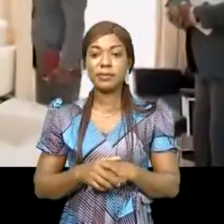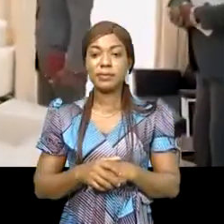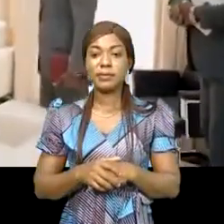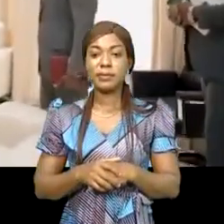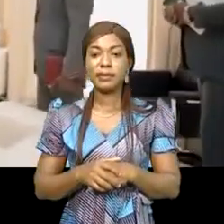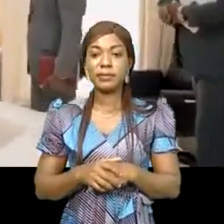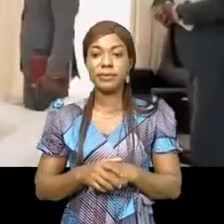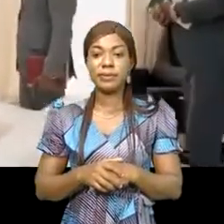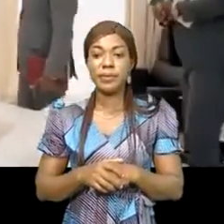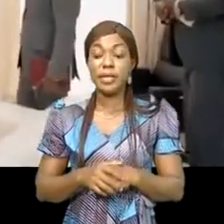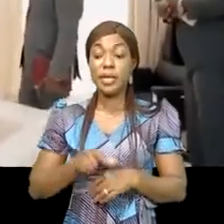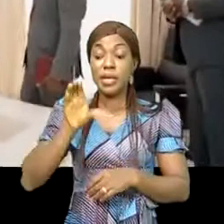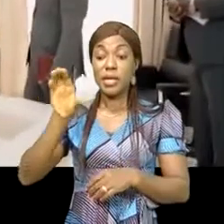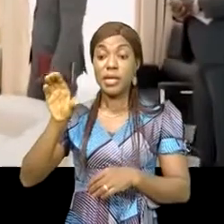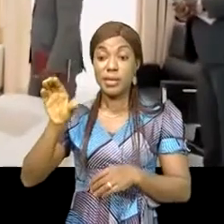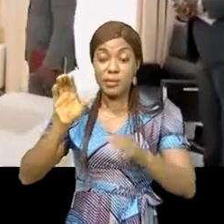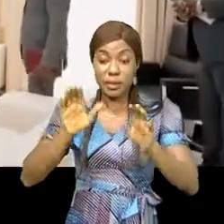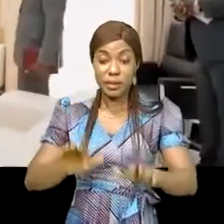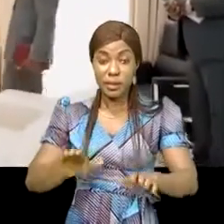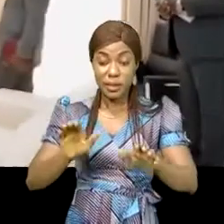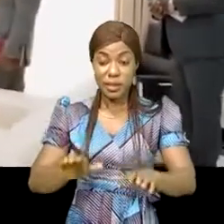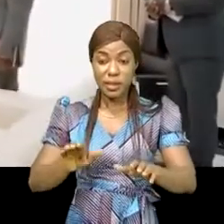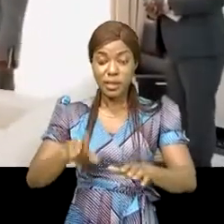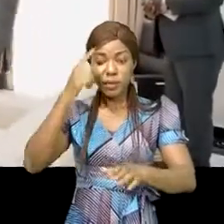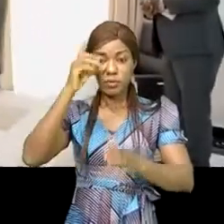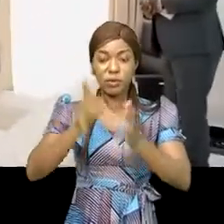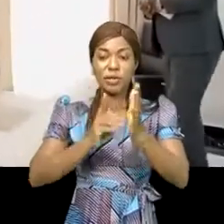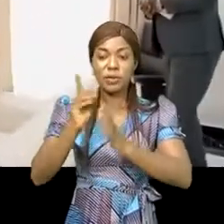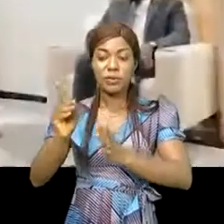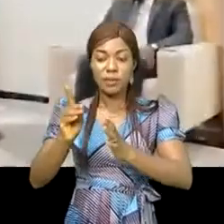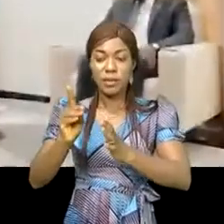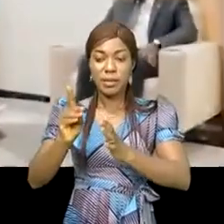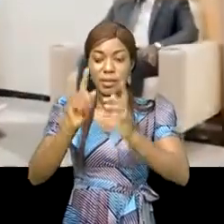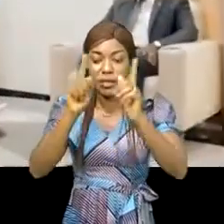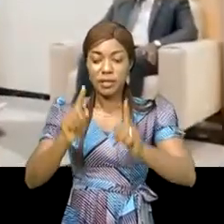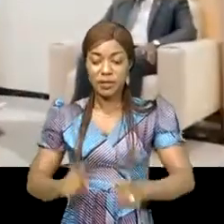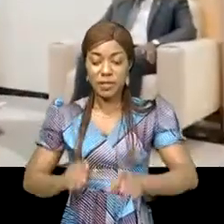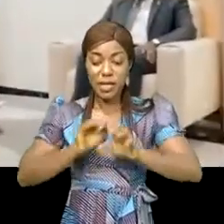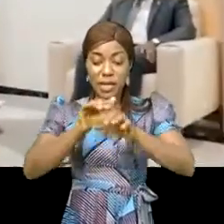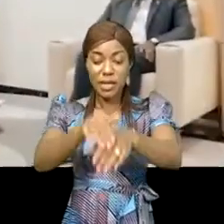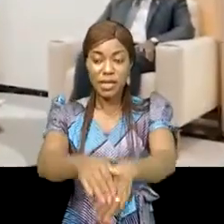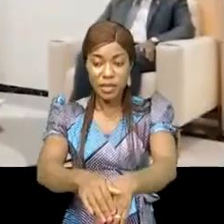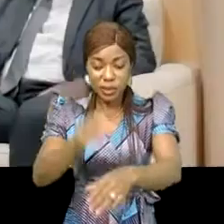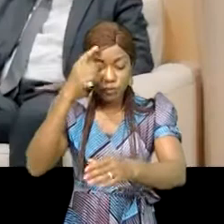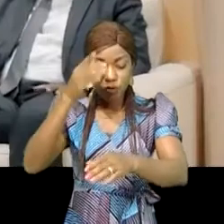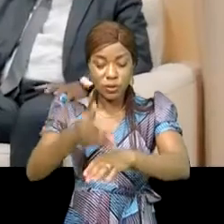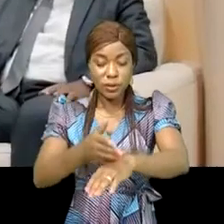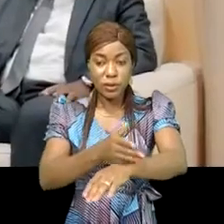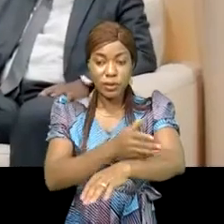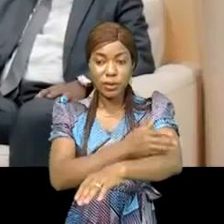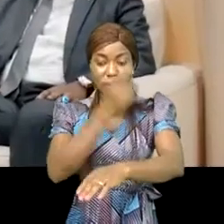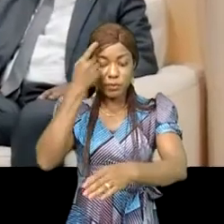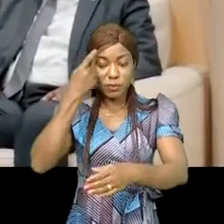La Banque arabe pour le développement économique en Afrique s'engage conformément à sa mission à contribuer à l'accroissement du volume des